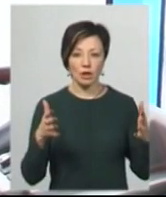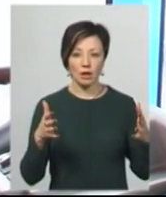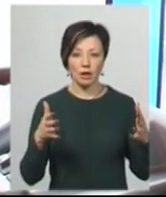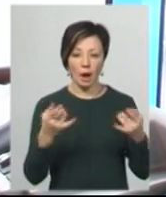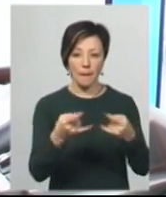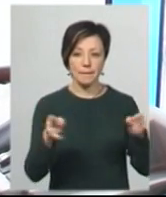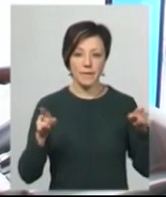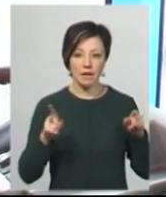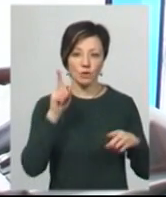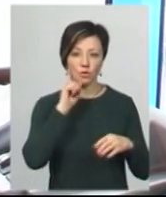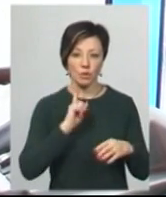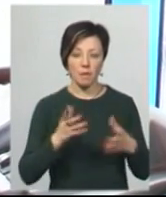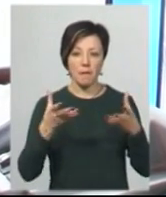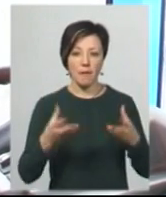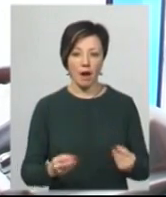все прибори, м'яш іде.